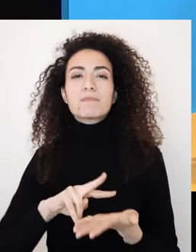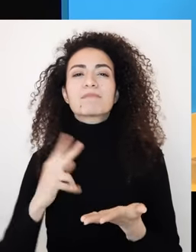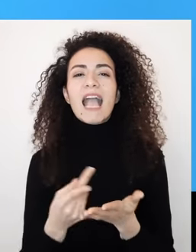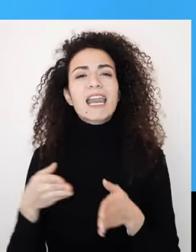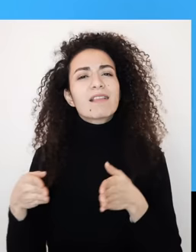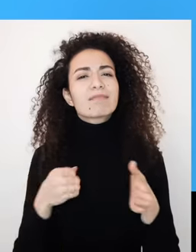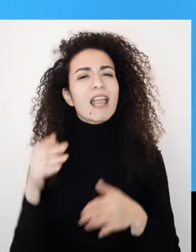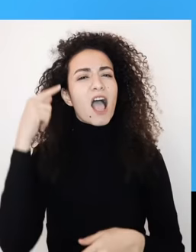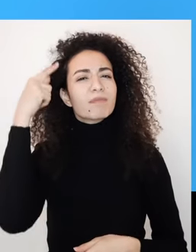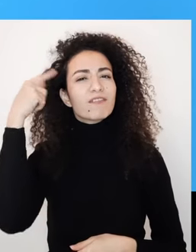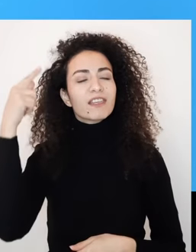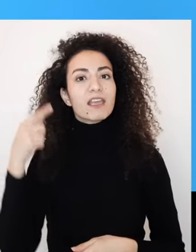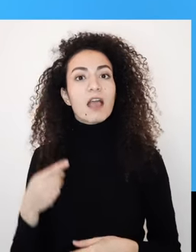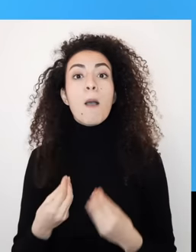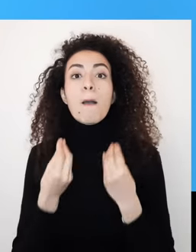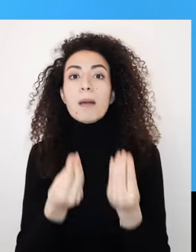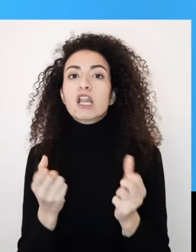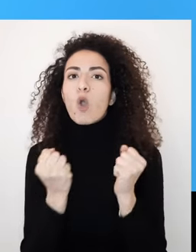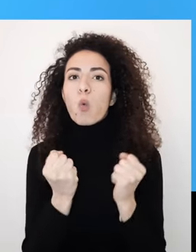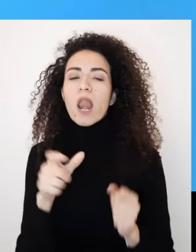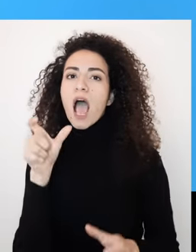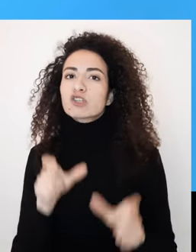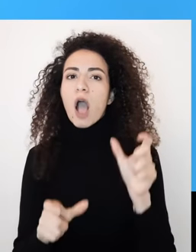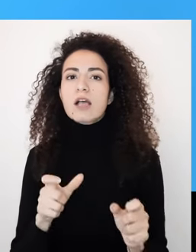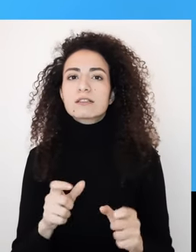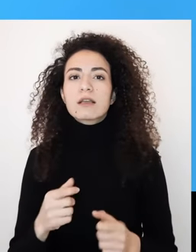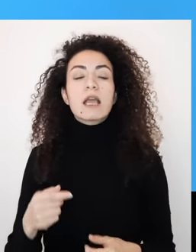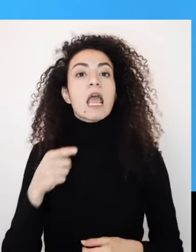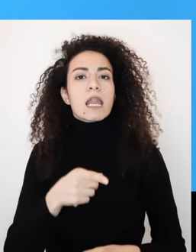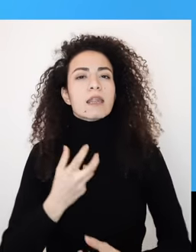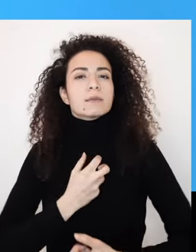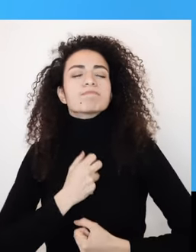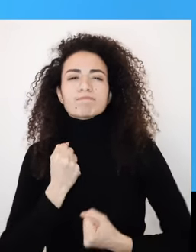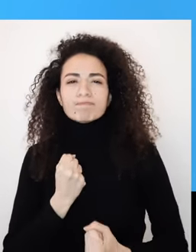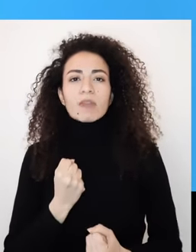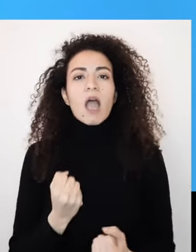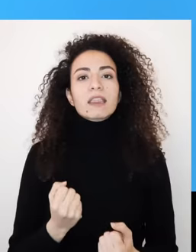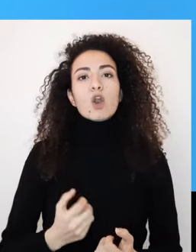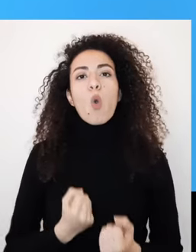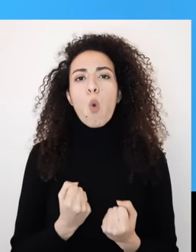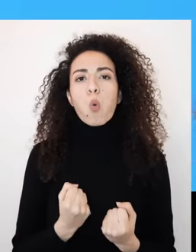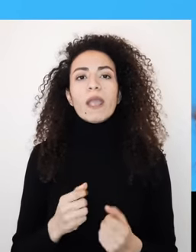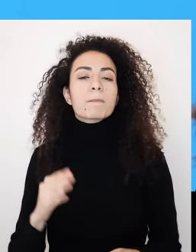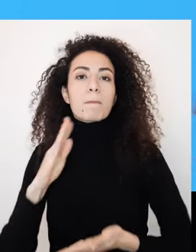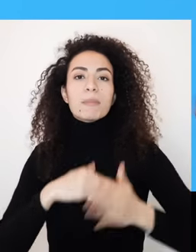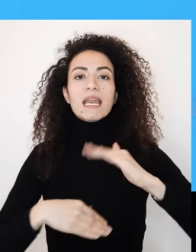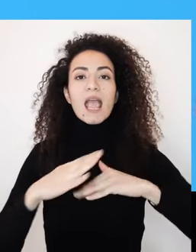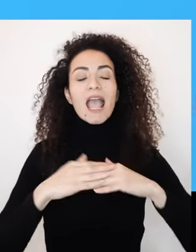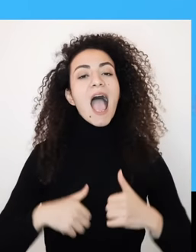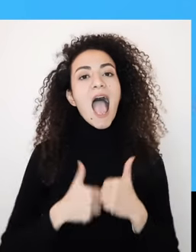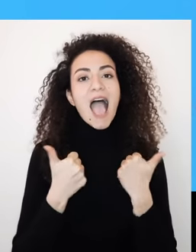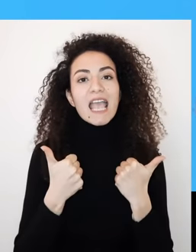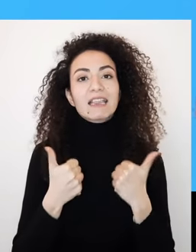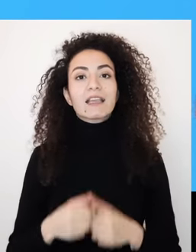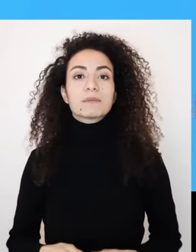الزهنيات من خلال تمكين قدرات الأشخاص لا يتمكن من بناء الحياة التي يرغبون فيها الممكن اللي راح